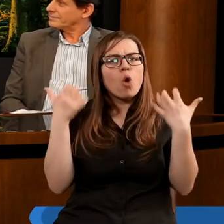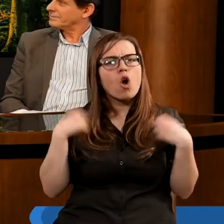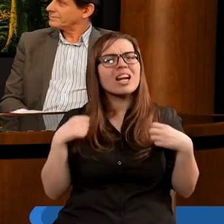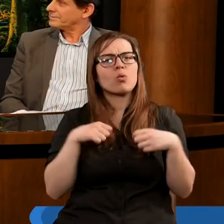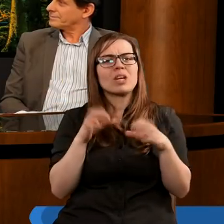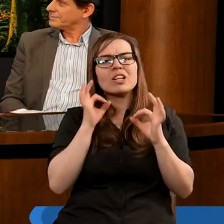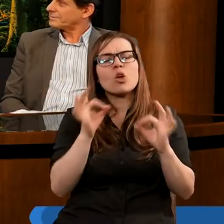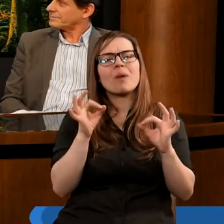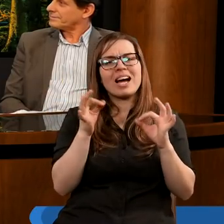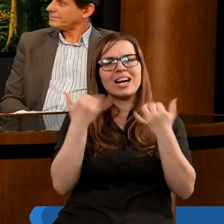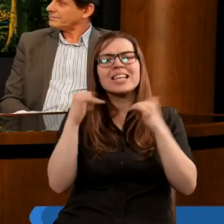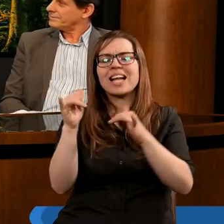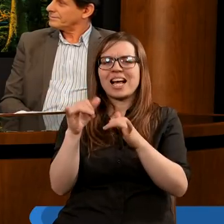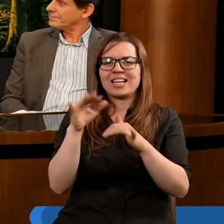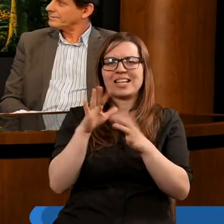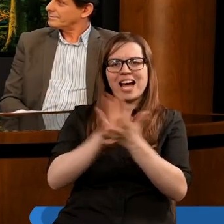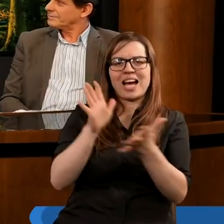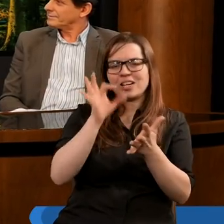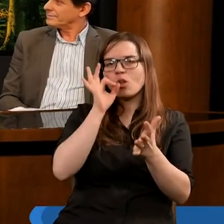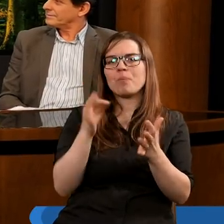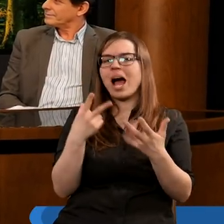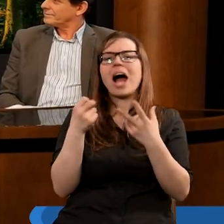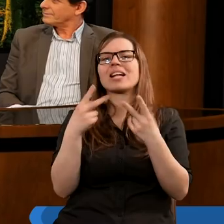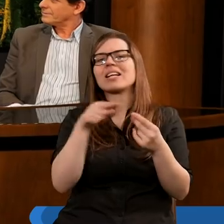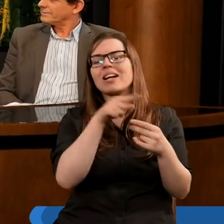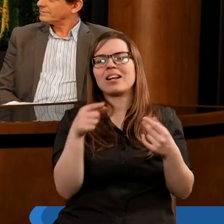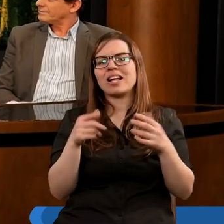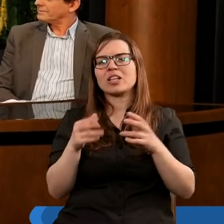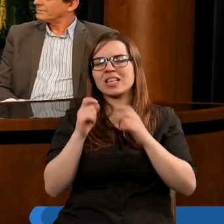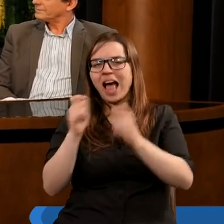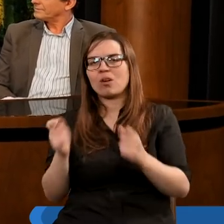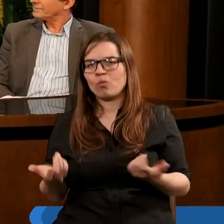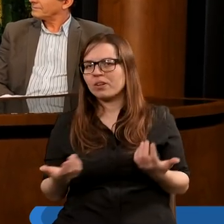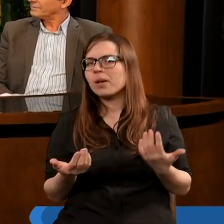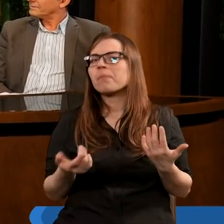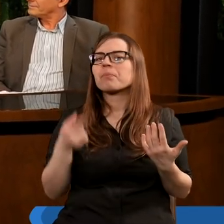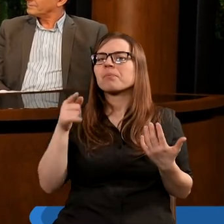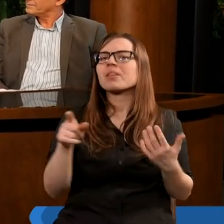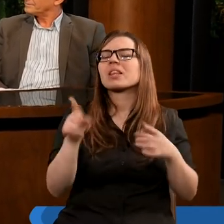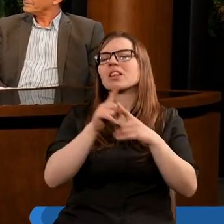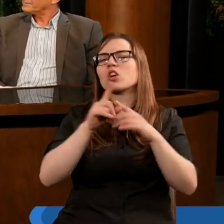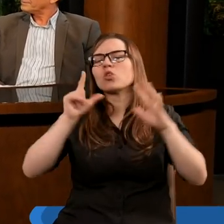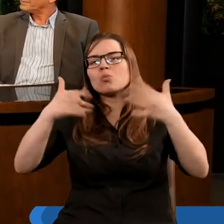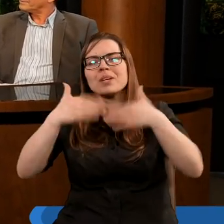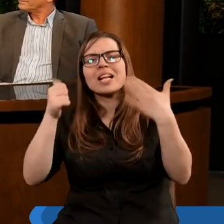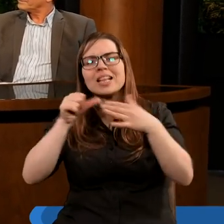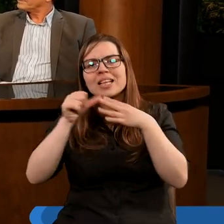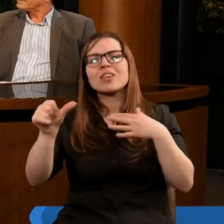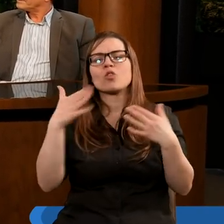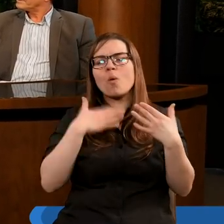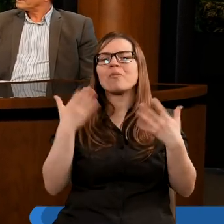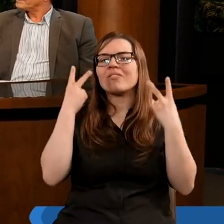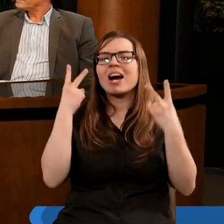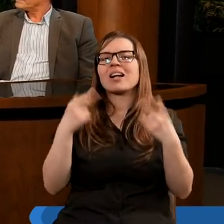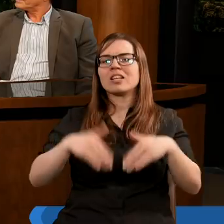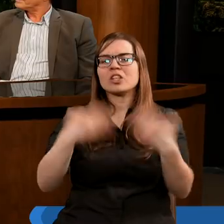innego oczekiwał. I tutaj jak mówimy o Bożych przykazaniach, mówimy o tym siódmym dniu i to nie jest nasz wymysł, to nie jest wymysł jakiegokolwiek kościoła, Bóg